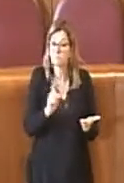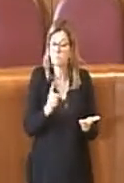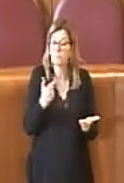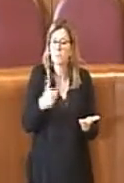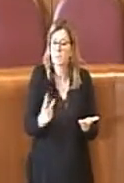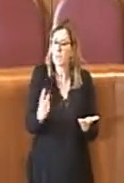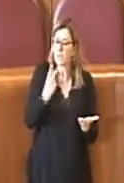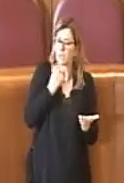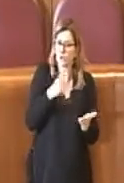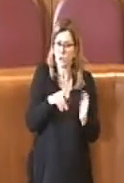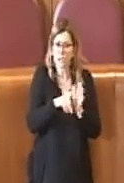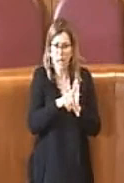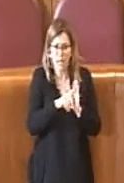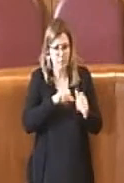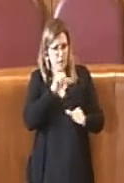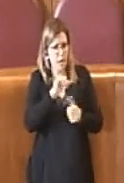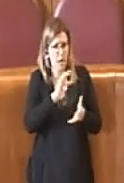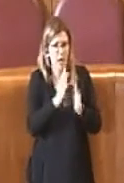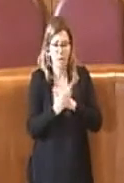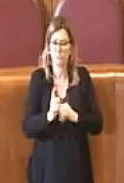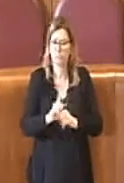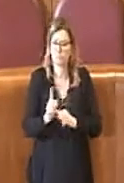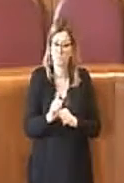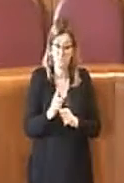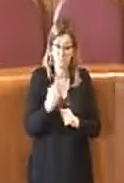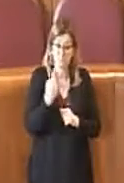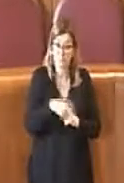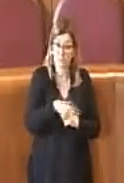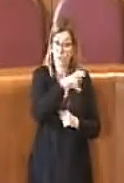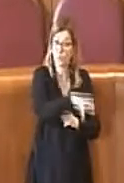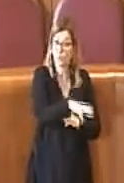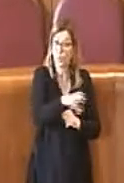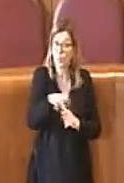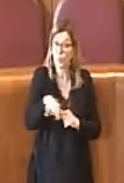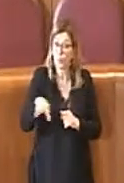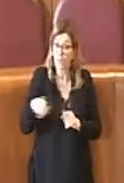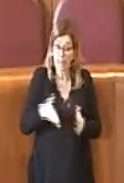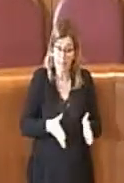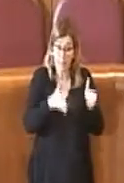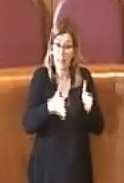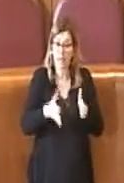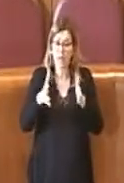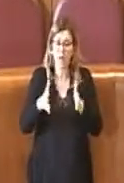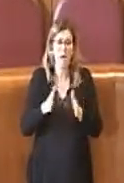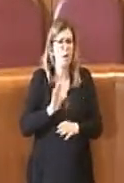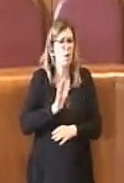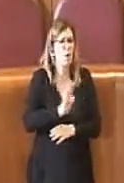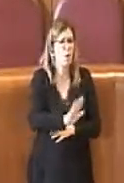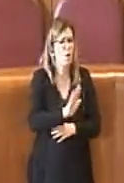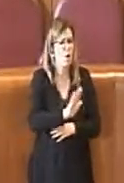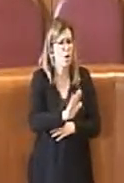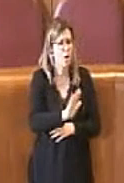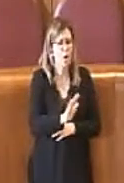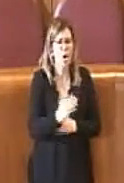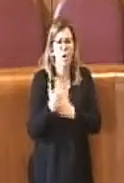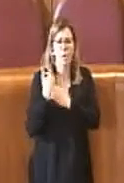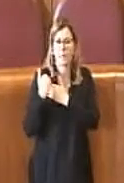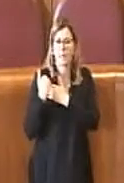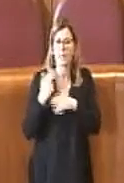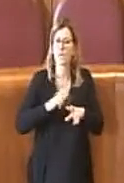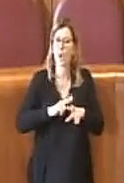stravolta. Parliamo di strutture che sono e restano di competenza esclusiva dei municipi,